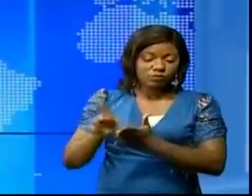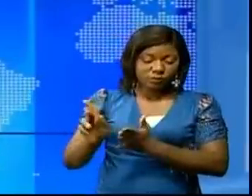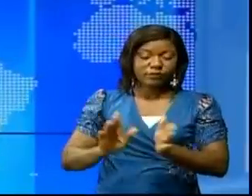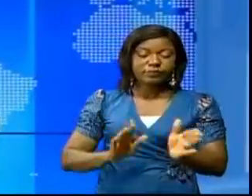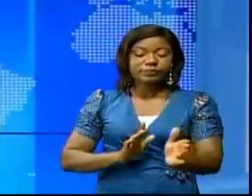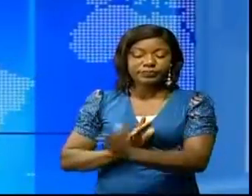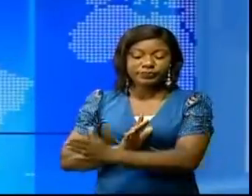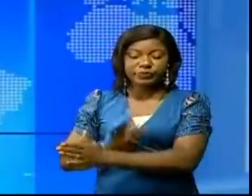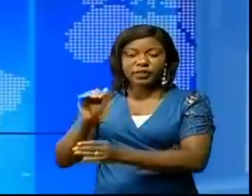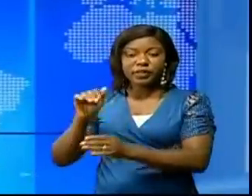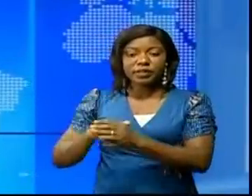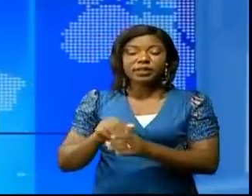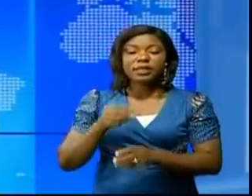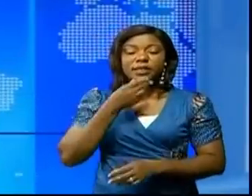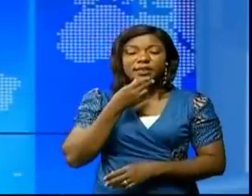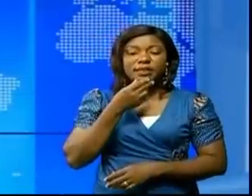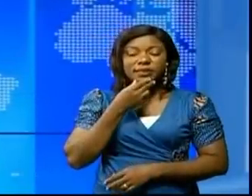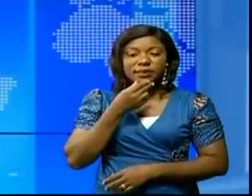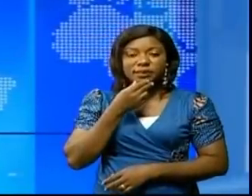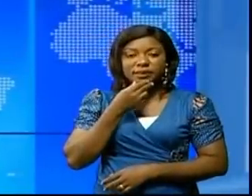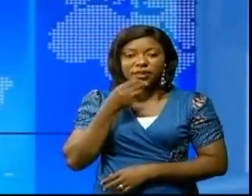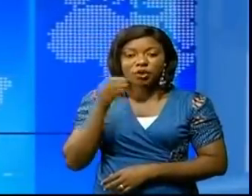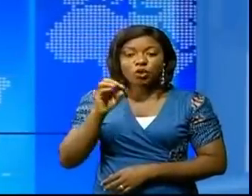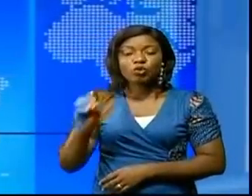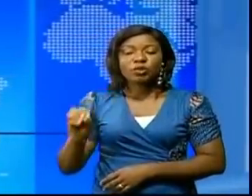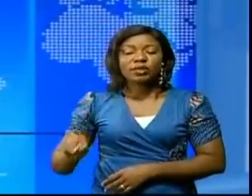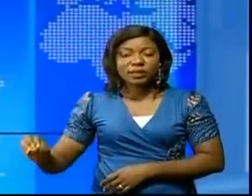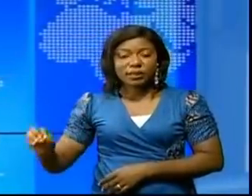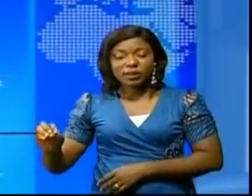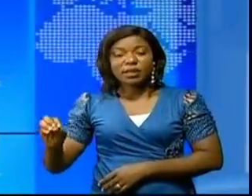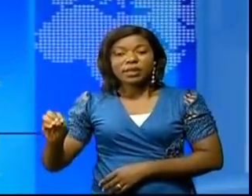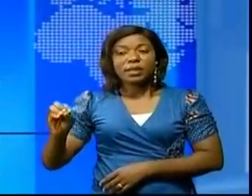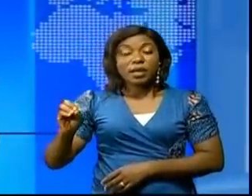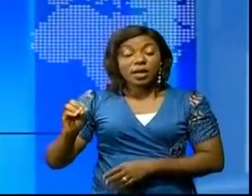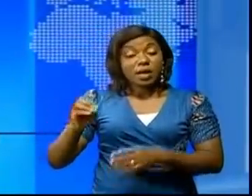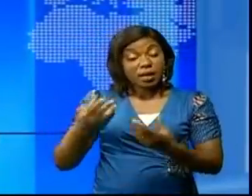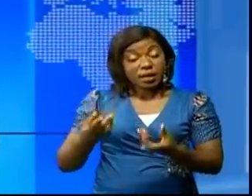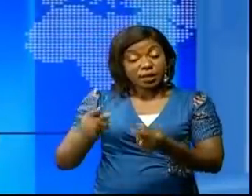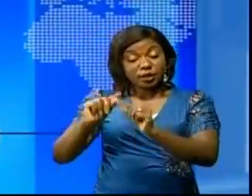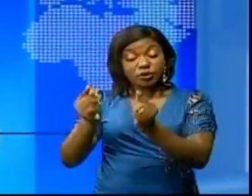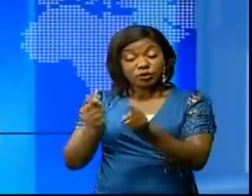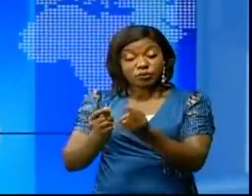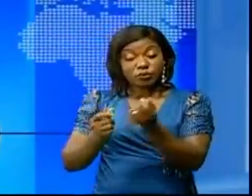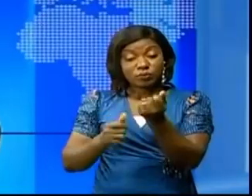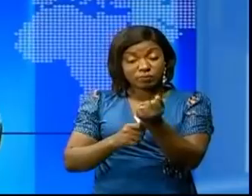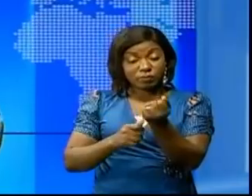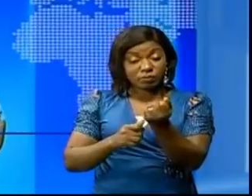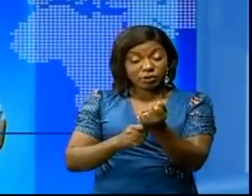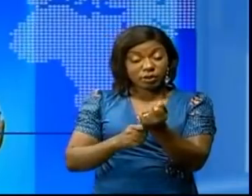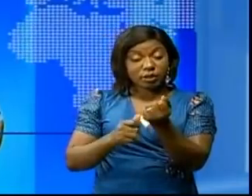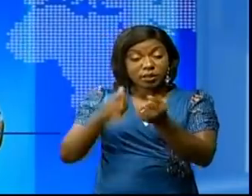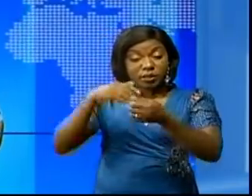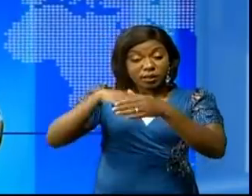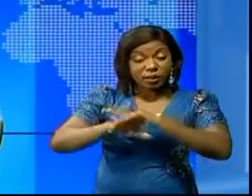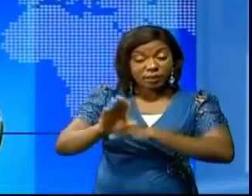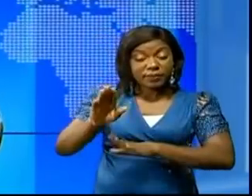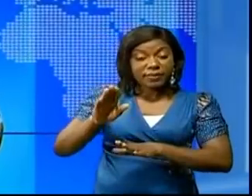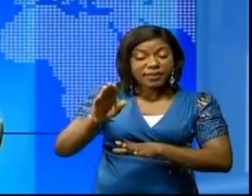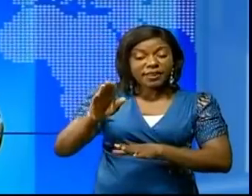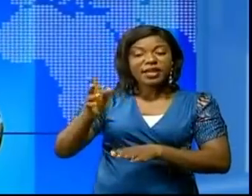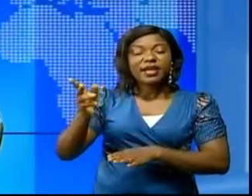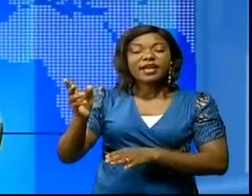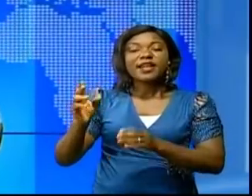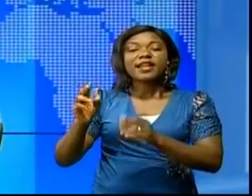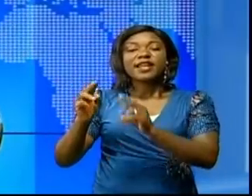Dans le Kassai oriental, une milice composée des inciviques a fait éruption dans le village de